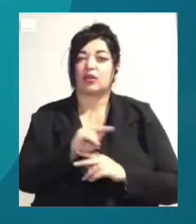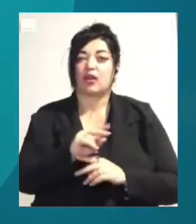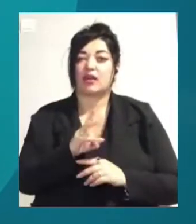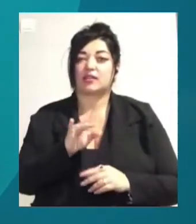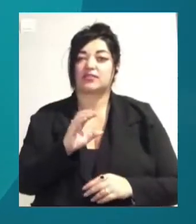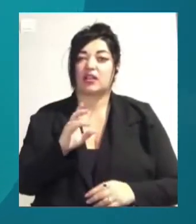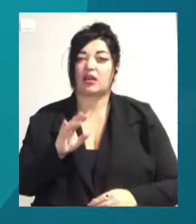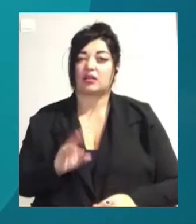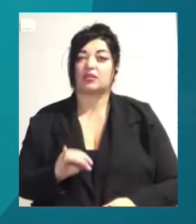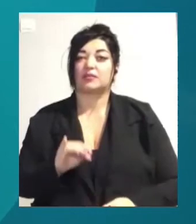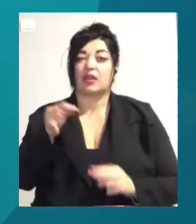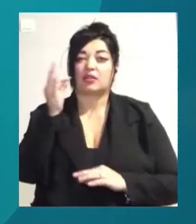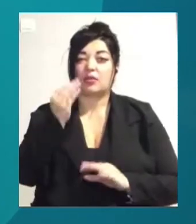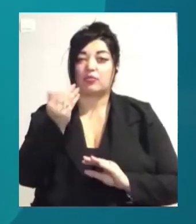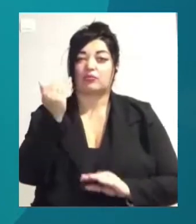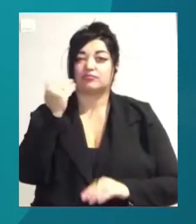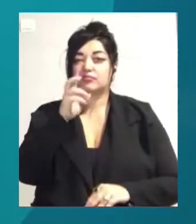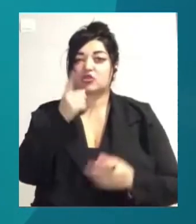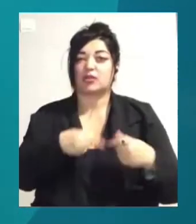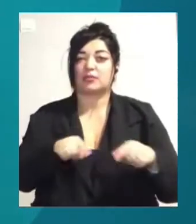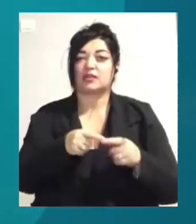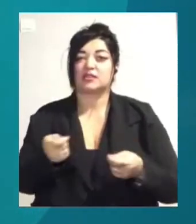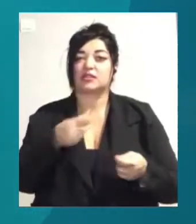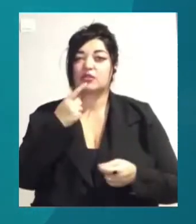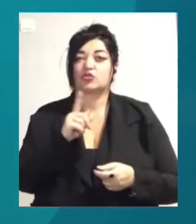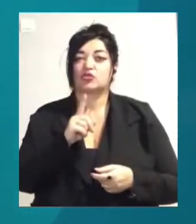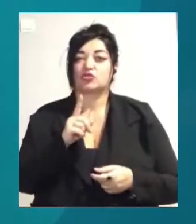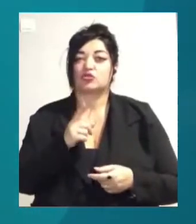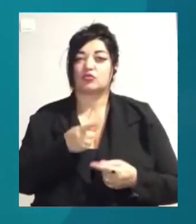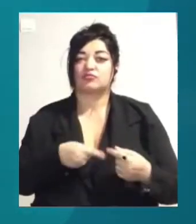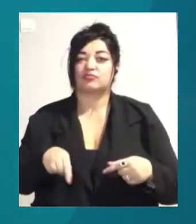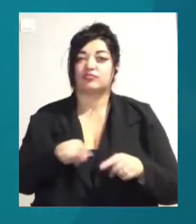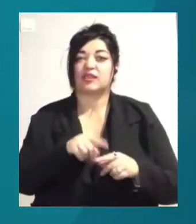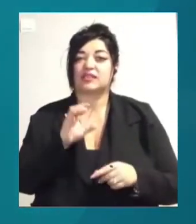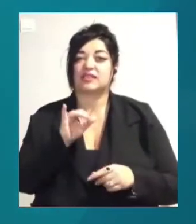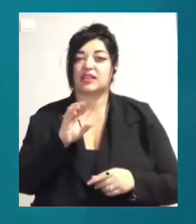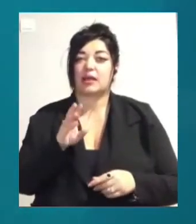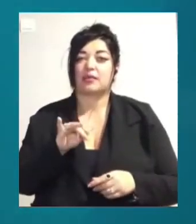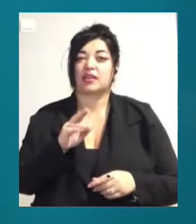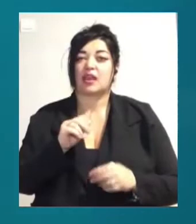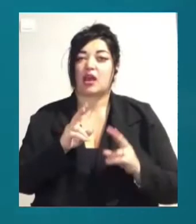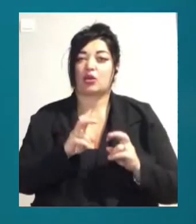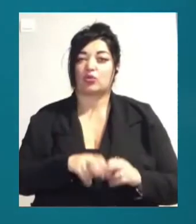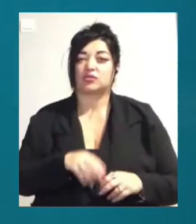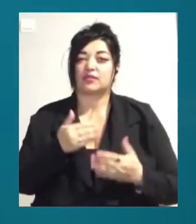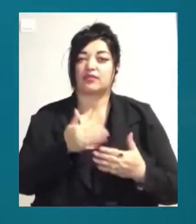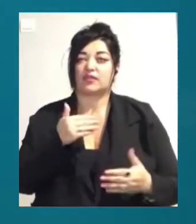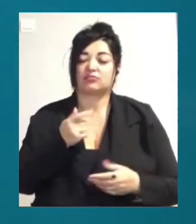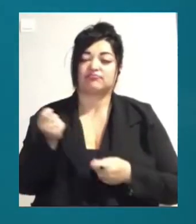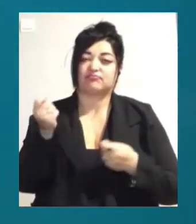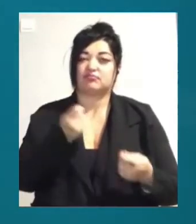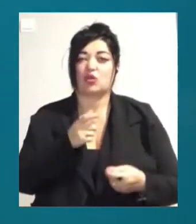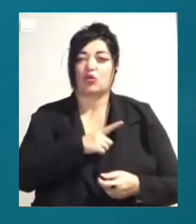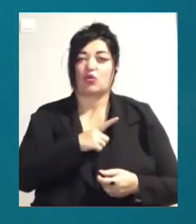облдержадміністрації говорили про те, що до області мали надійти тест-системи діагностики від Всесвітньої організації охорони здоров'я. Наразі цього